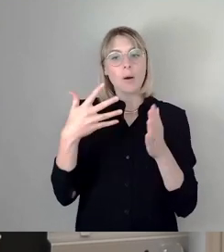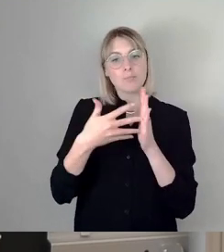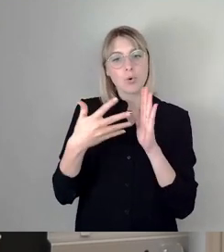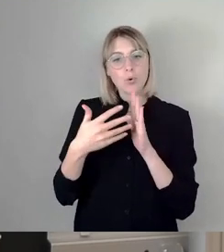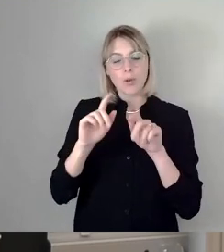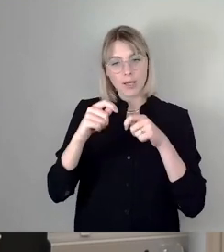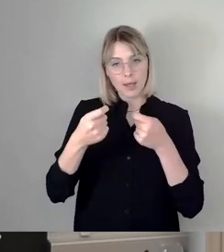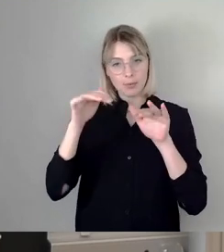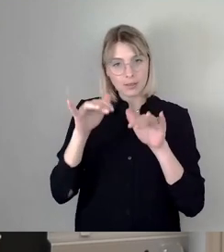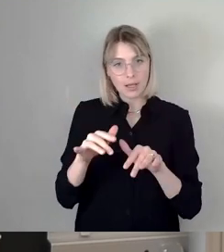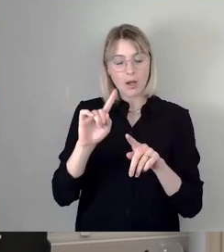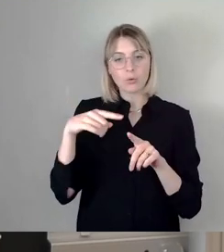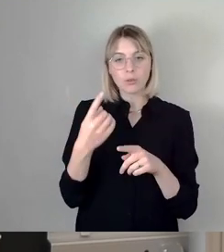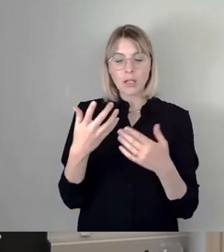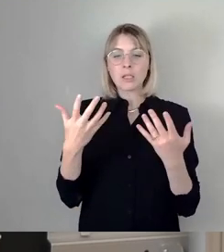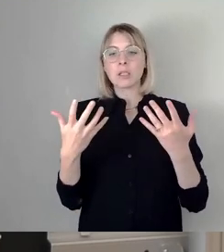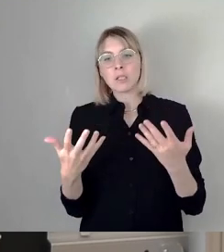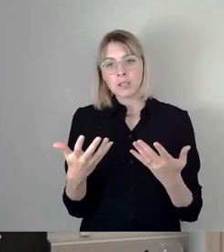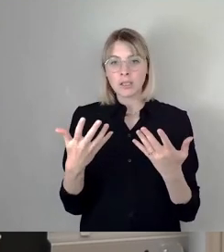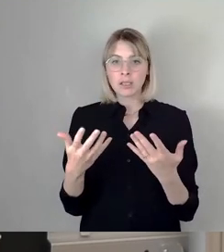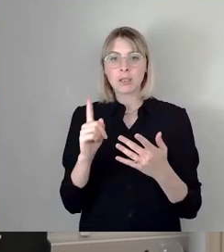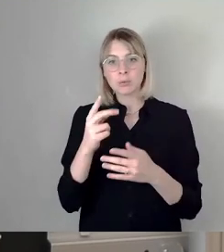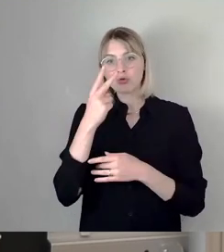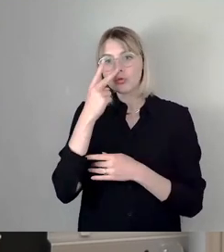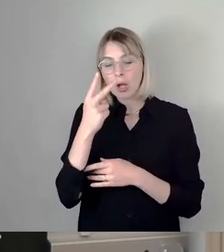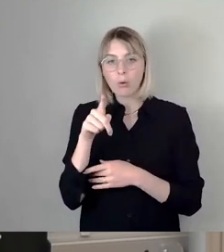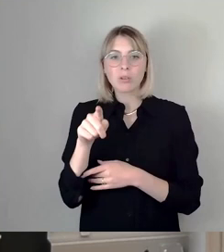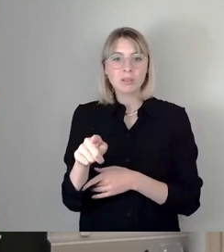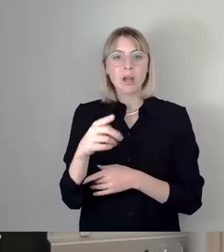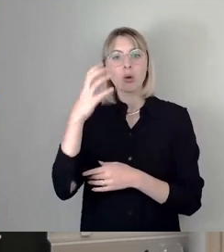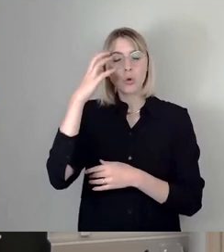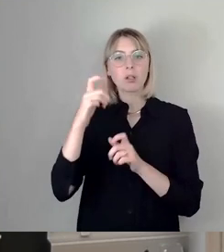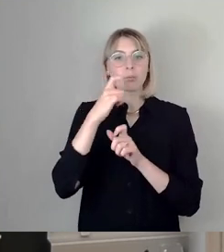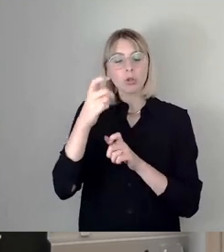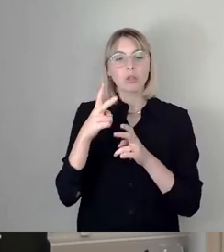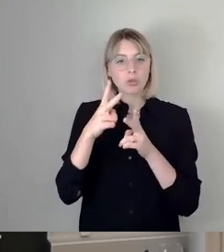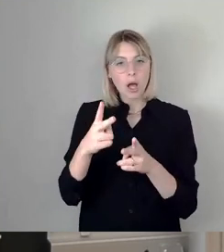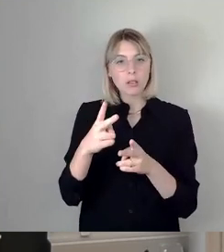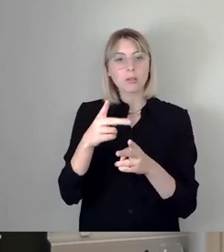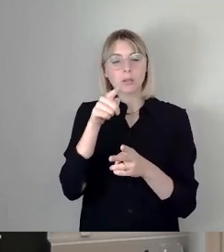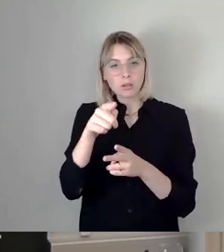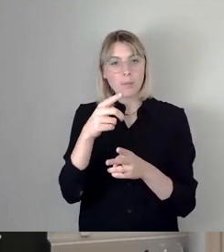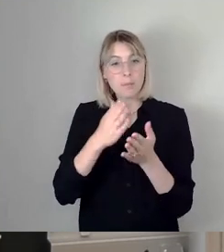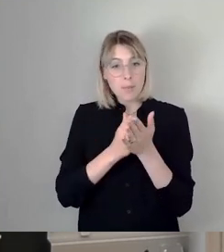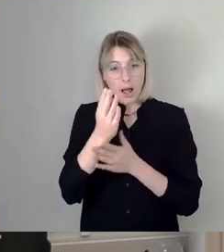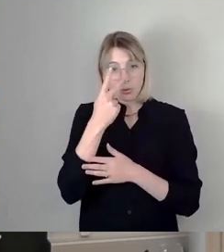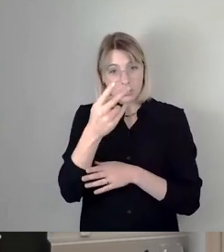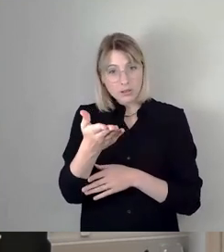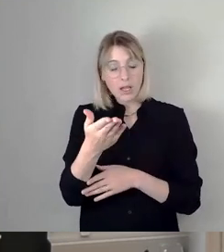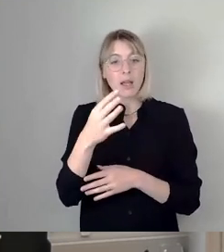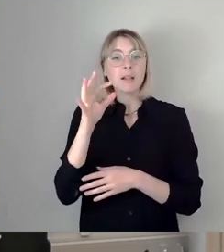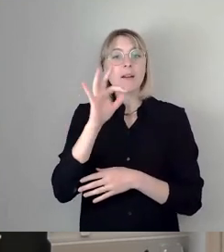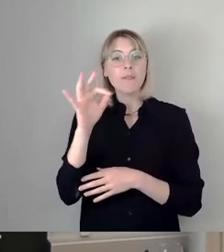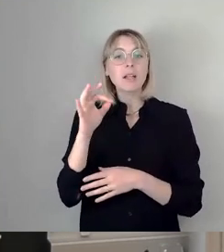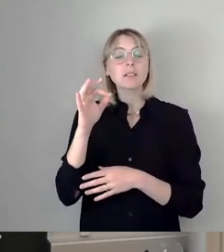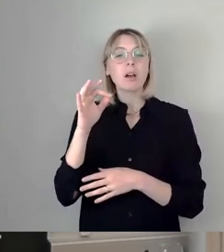dann demütig und sagt, Leute, vorsichtig, wir kennen das von der Königsbrücker Straße, die Planung gesehen hat, vom Fritz-Förster-Platz bis runter